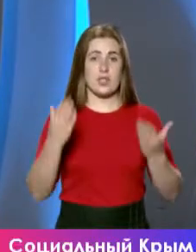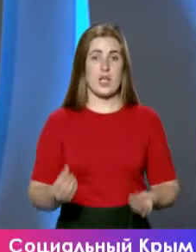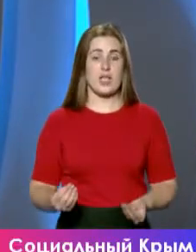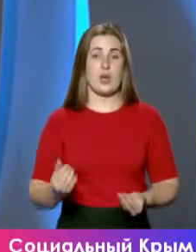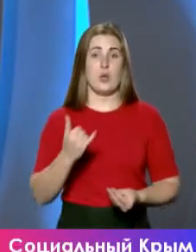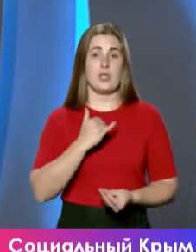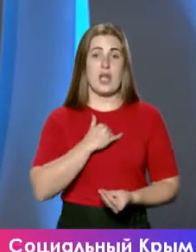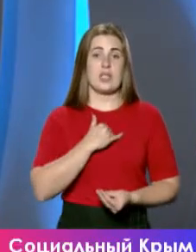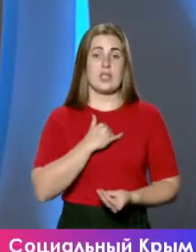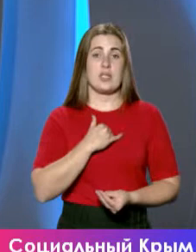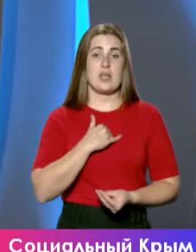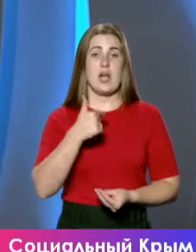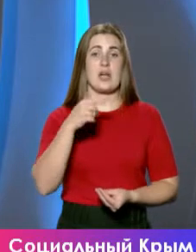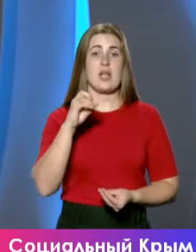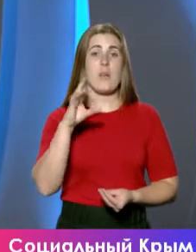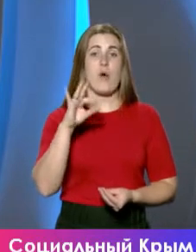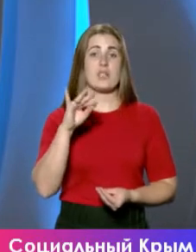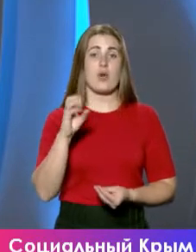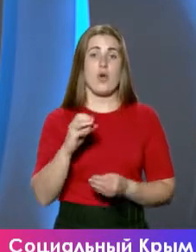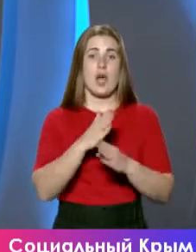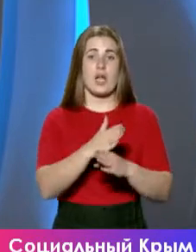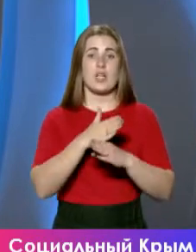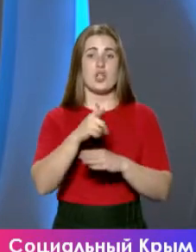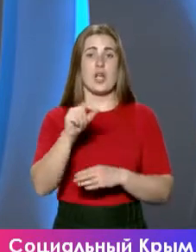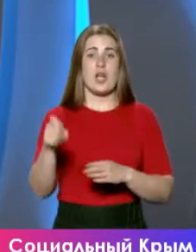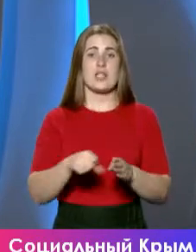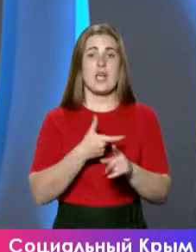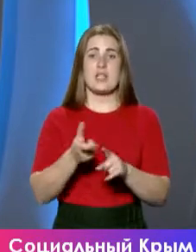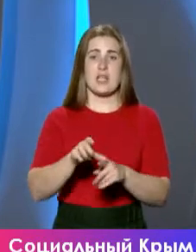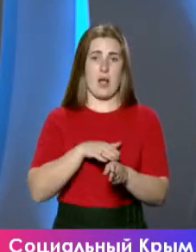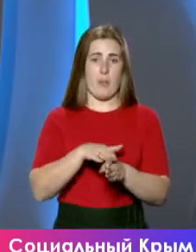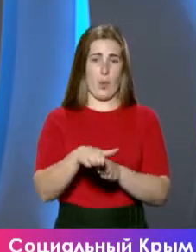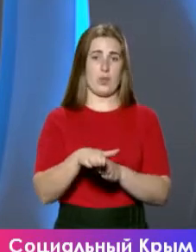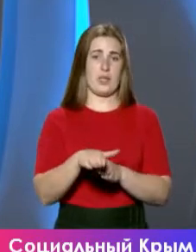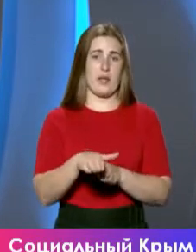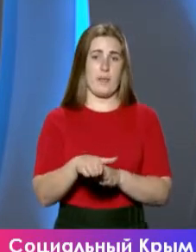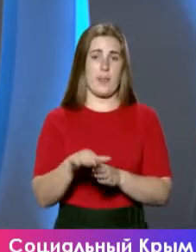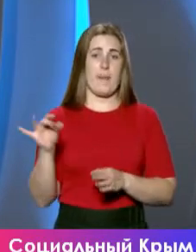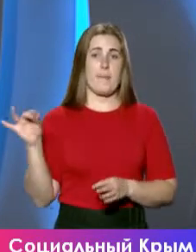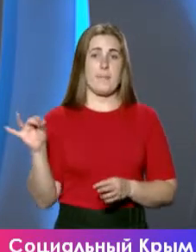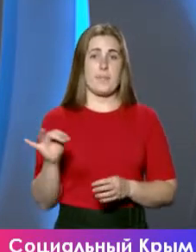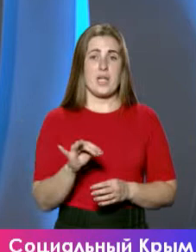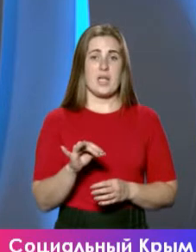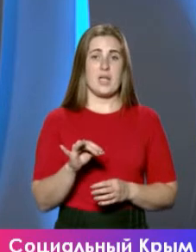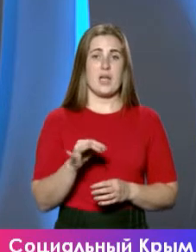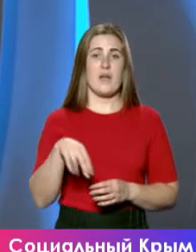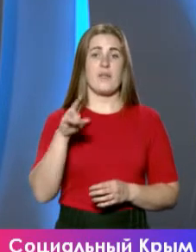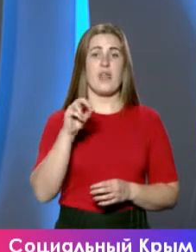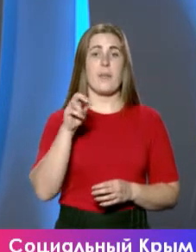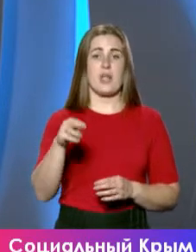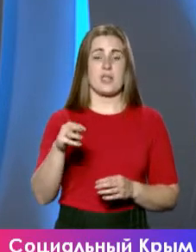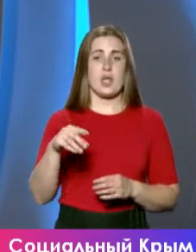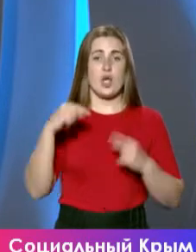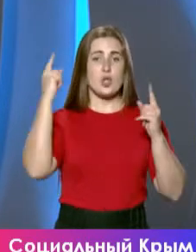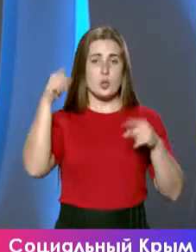Глебовское хранилище газа заполнено, как никогда, но дебет сумасшедший.